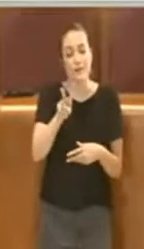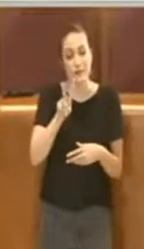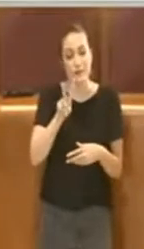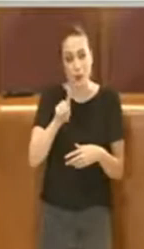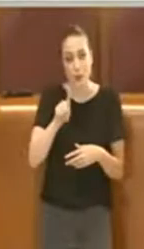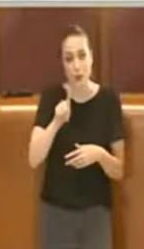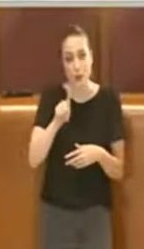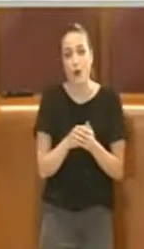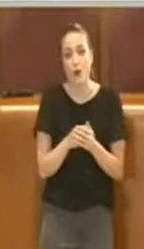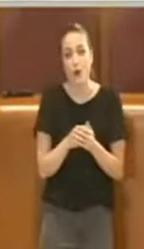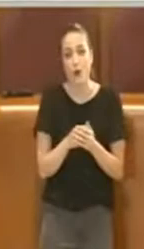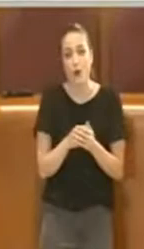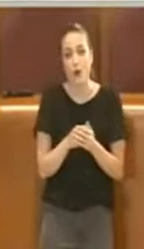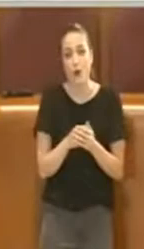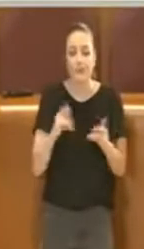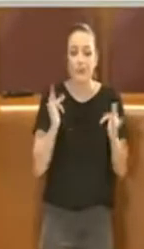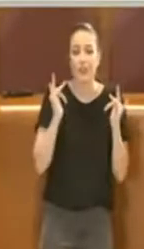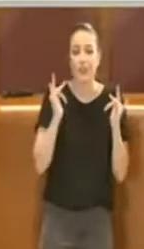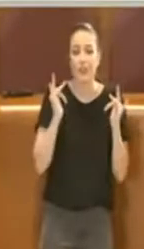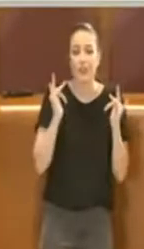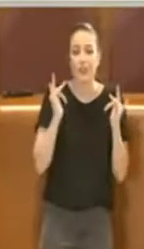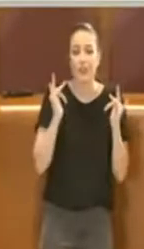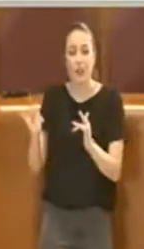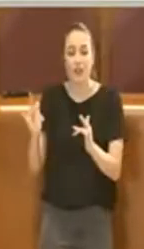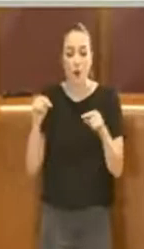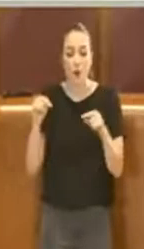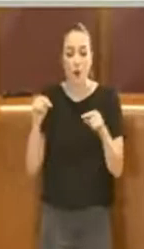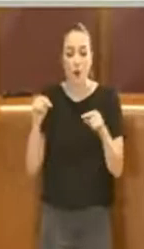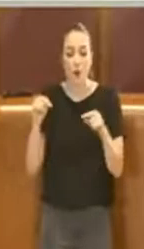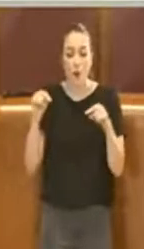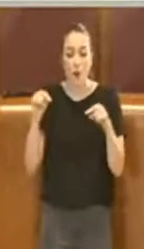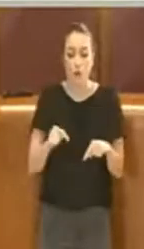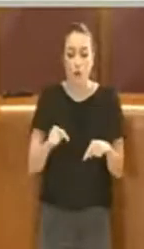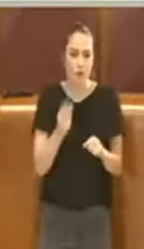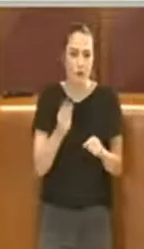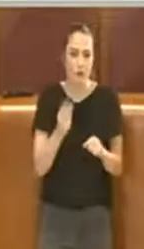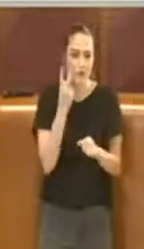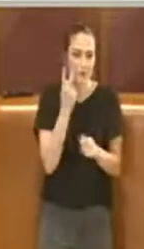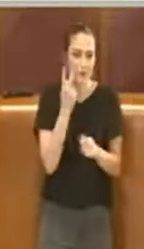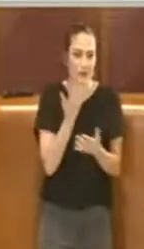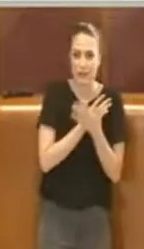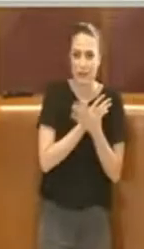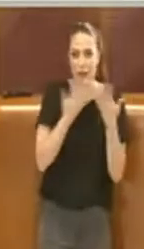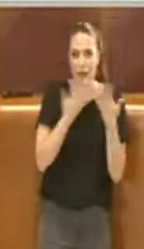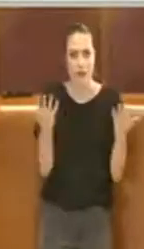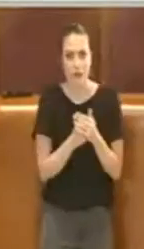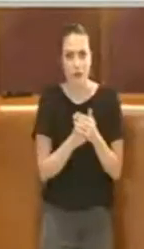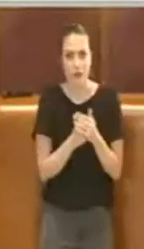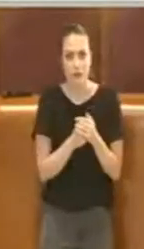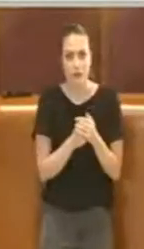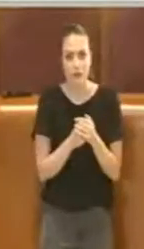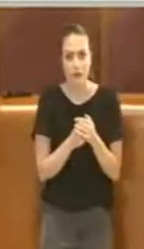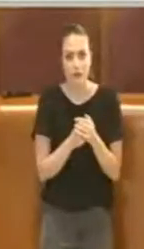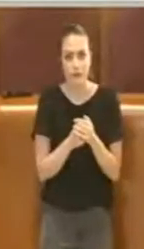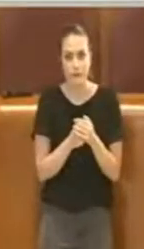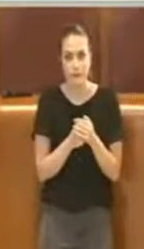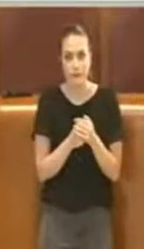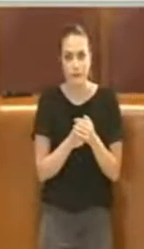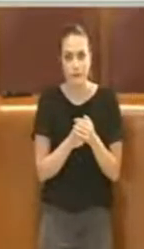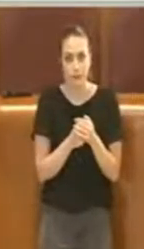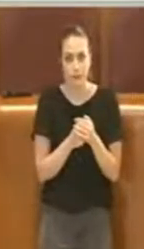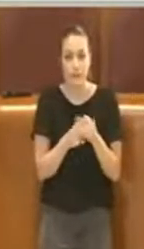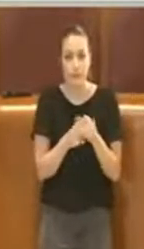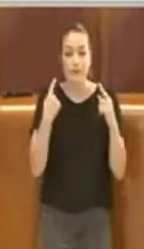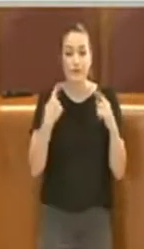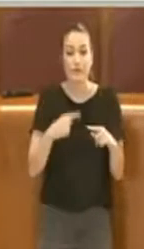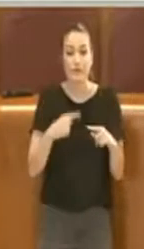Il deserto oggi lo potete constatare. quindi questo termine, forse